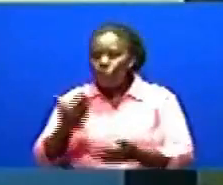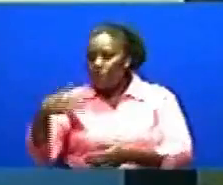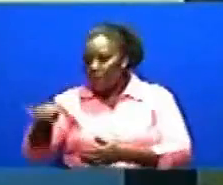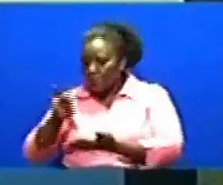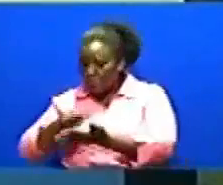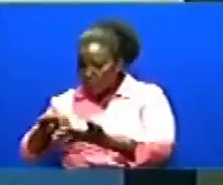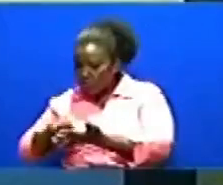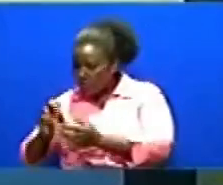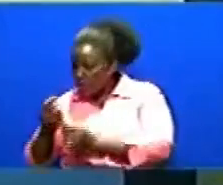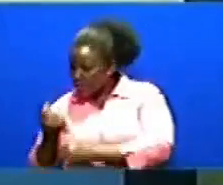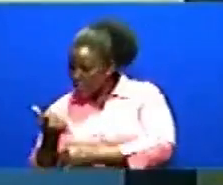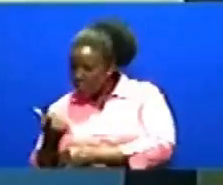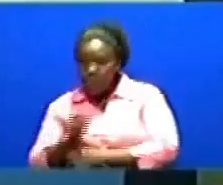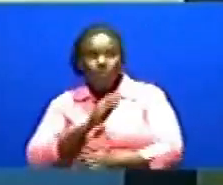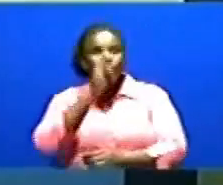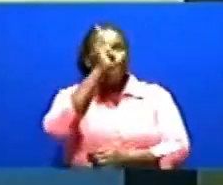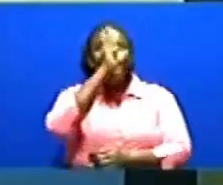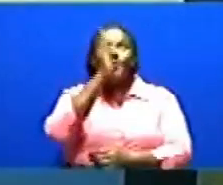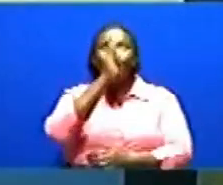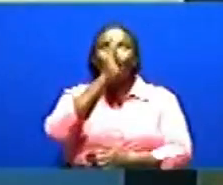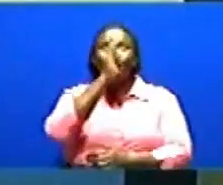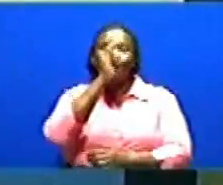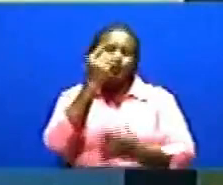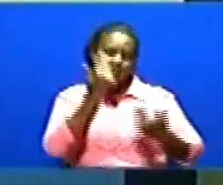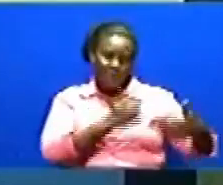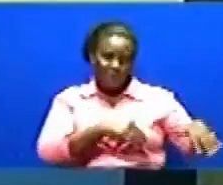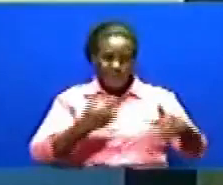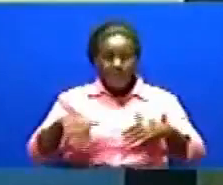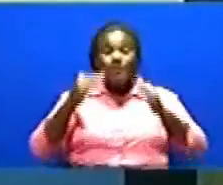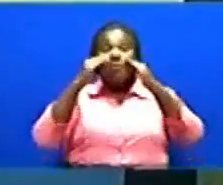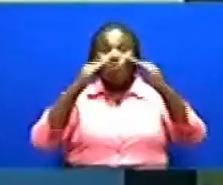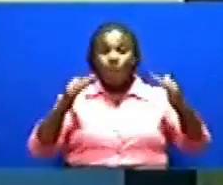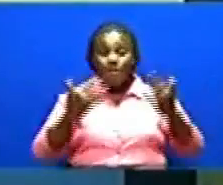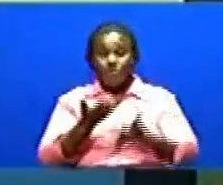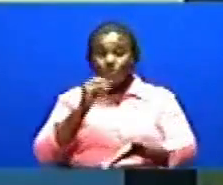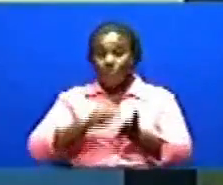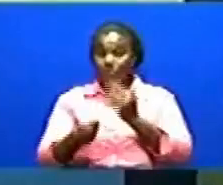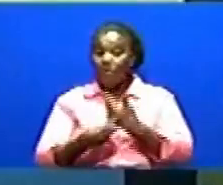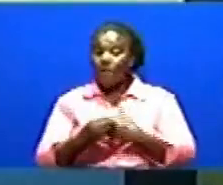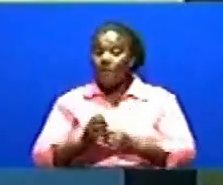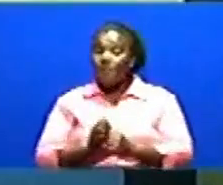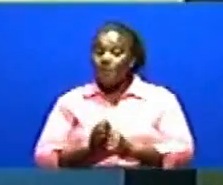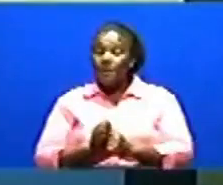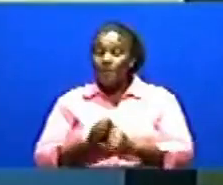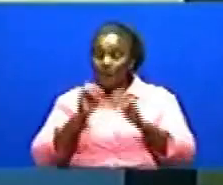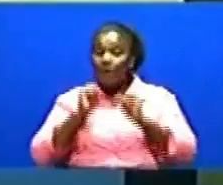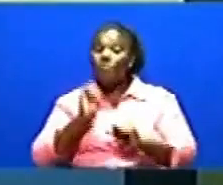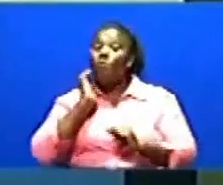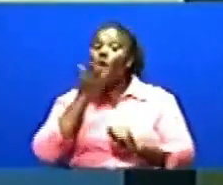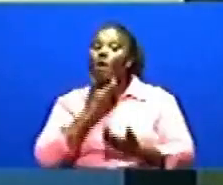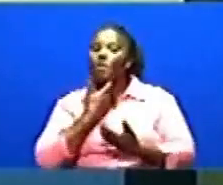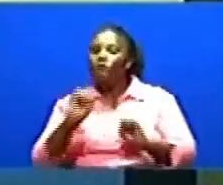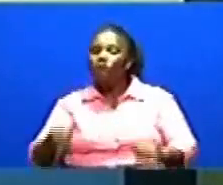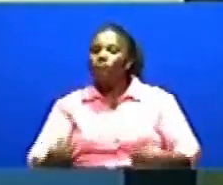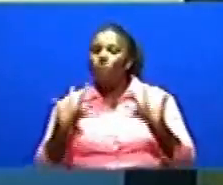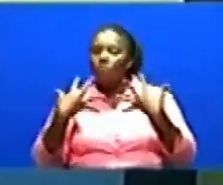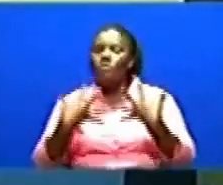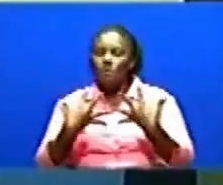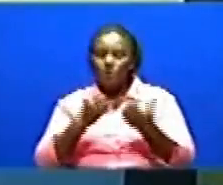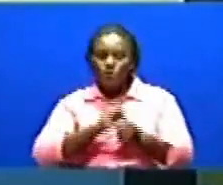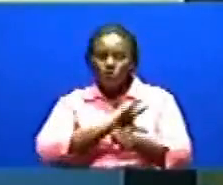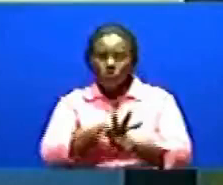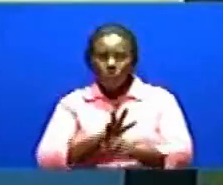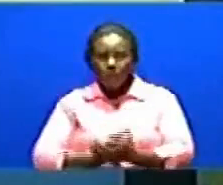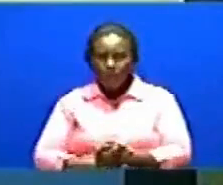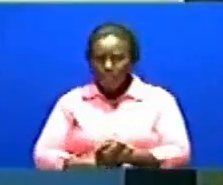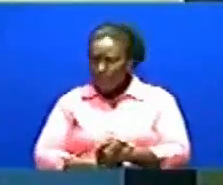Wanasoma kidogo Baden chana Wanacheza lakini nyumbani Kwa sabi naugopa mambukizi ya corona Afu badenwa narudi tena Maraya